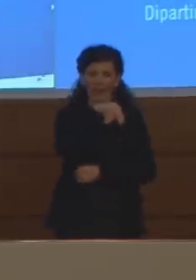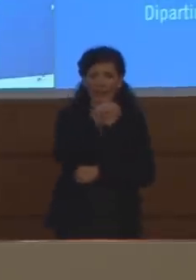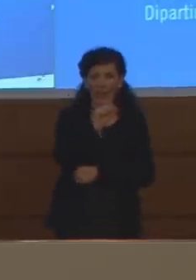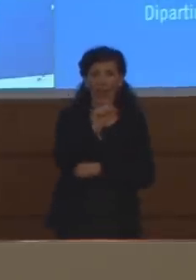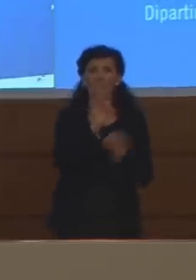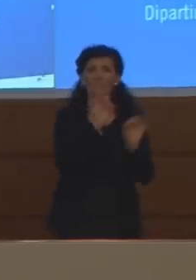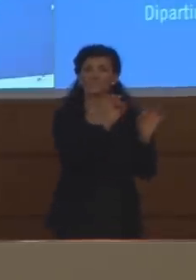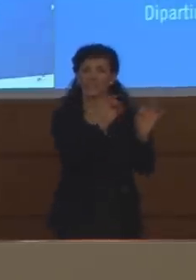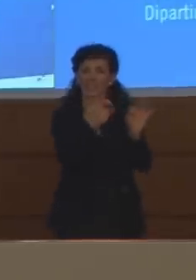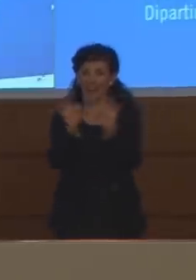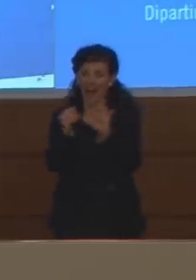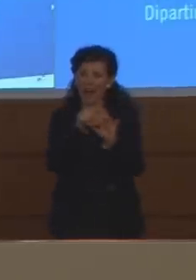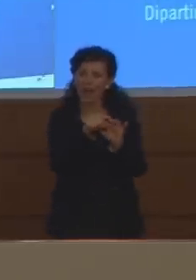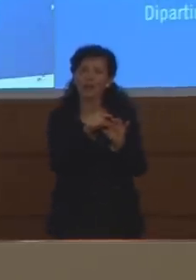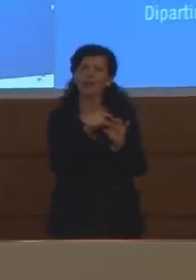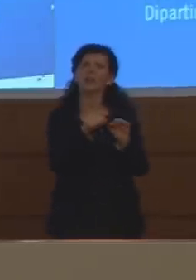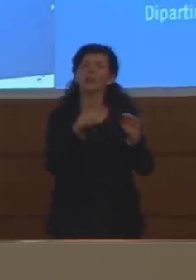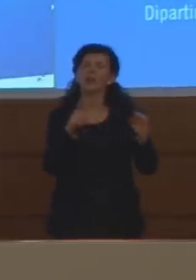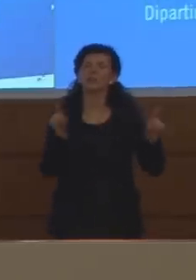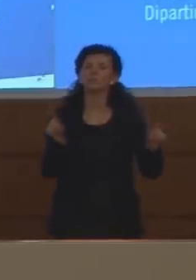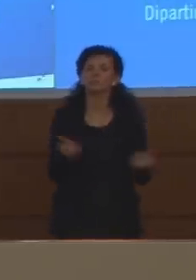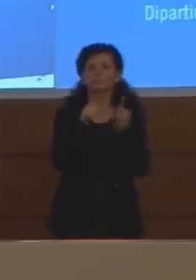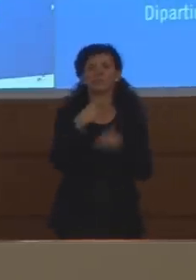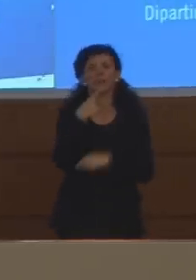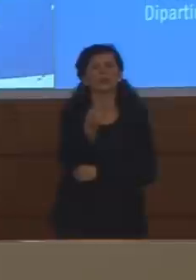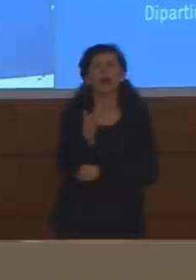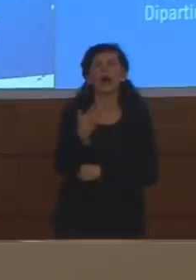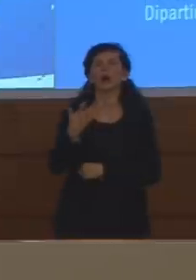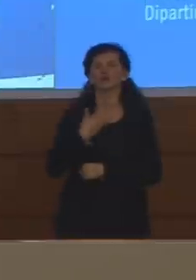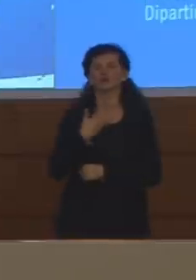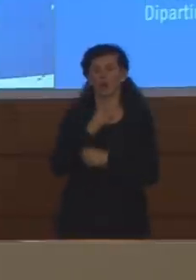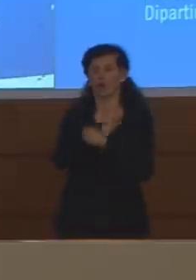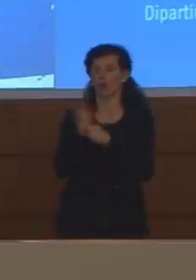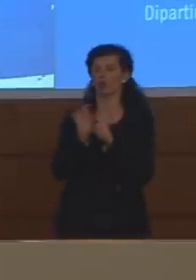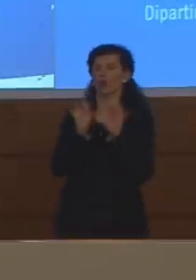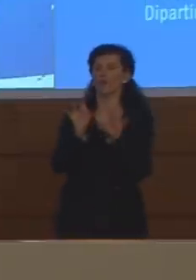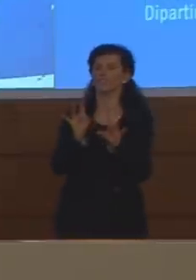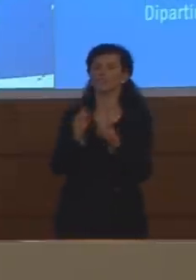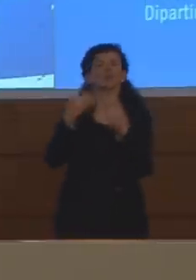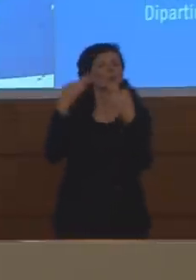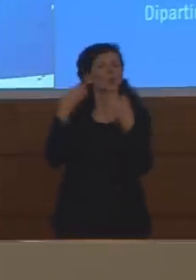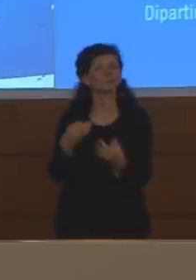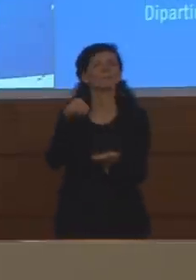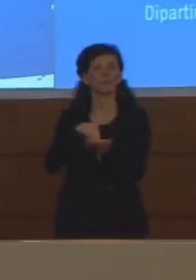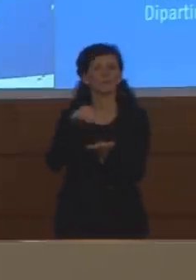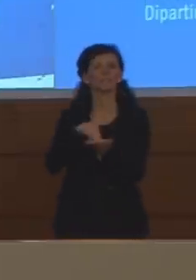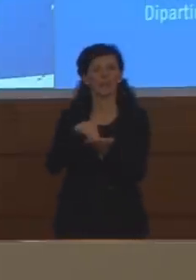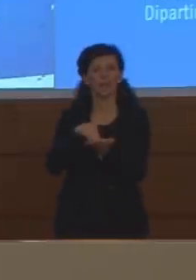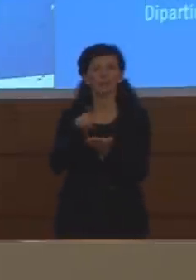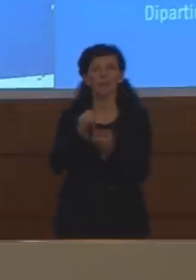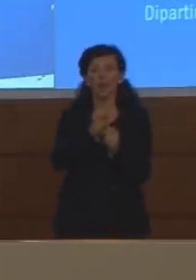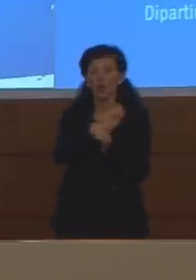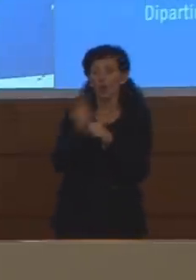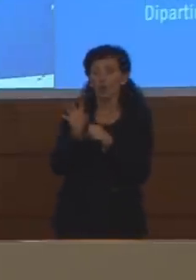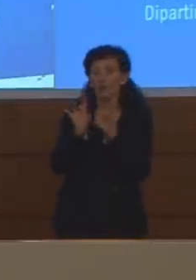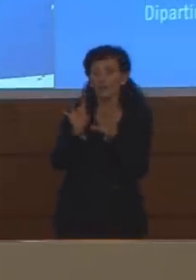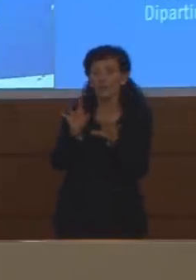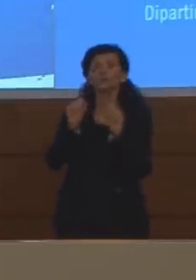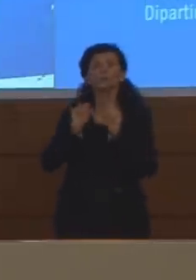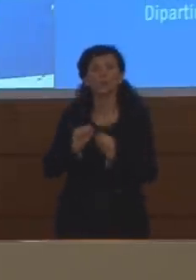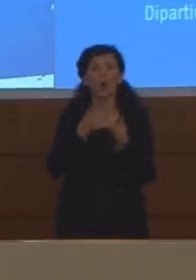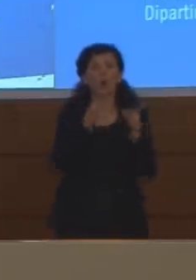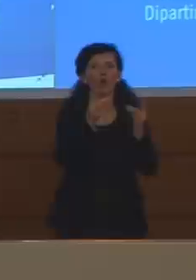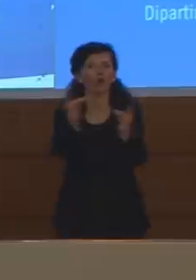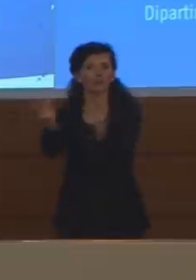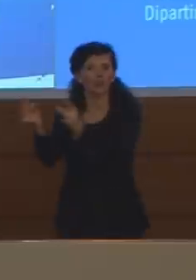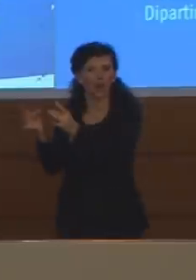non vuol dire, non è la stessa cosa che dire c'è la presenza del virus attivo, cioè del virus che può contagiare una persona. E